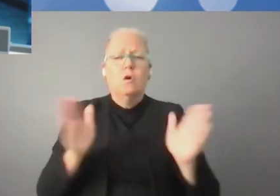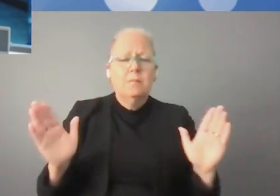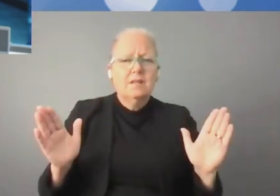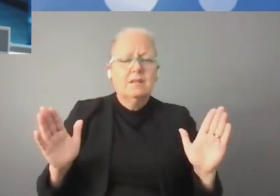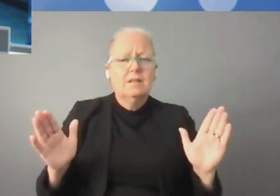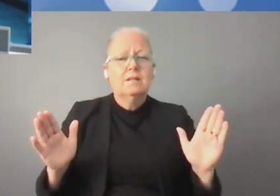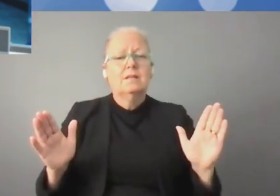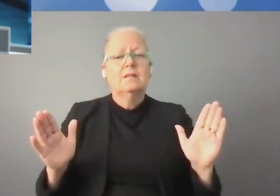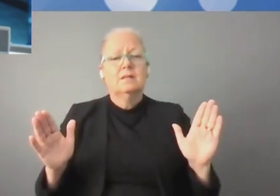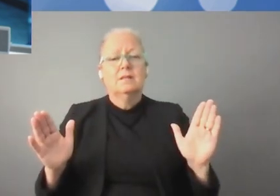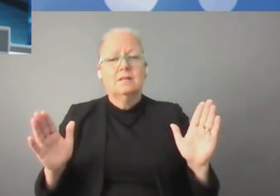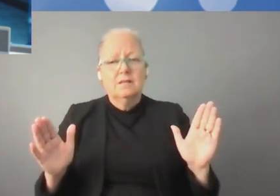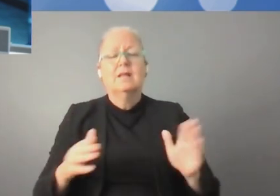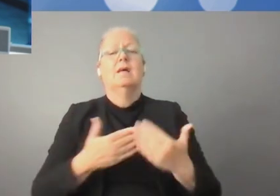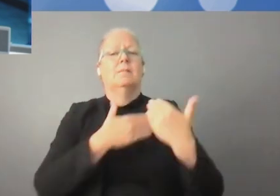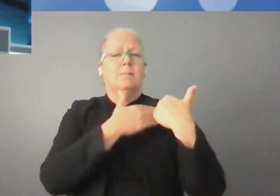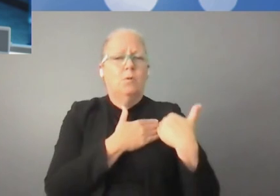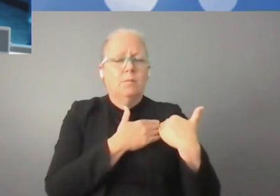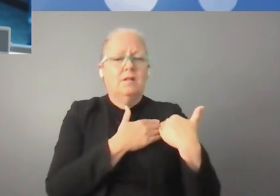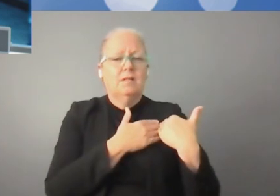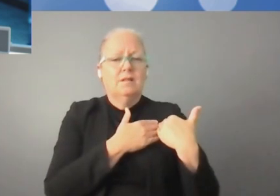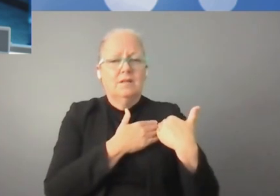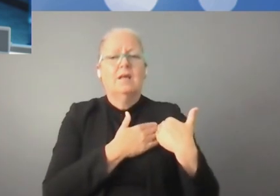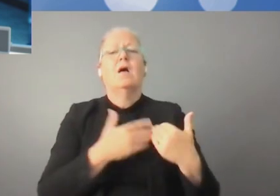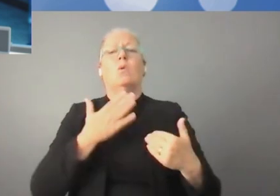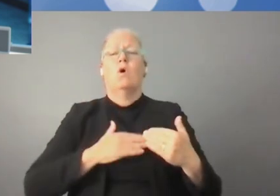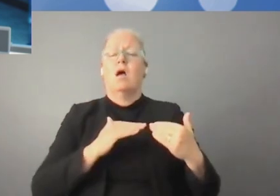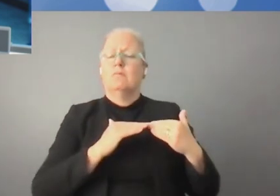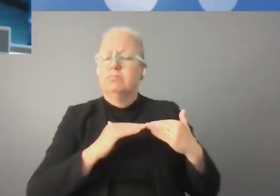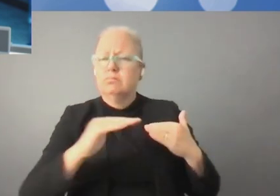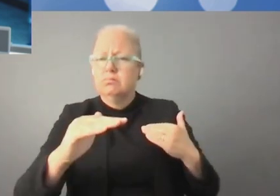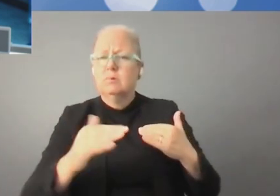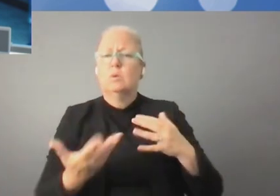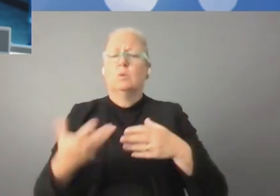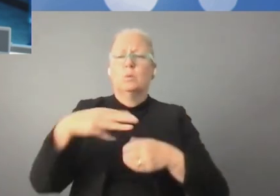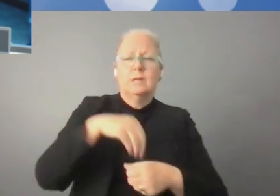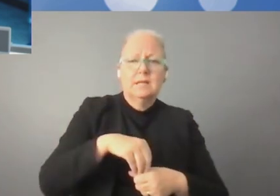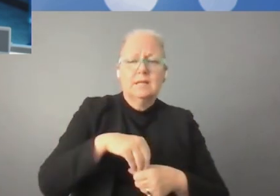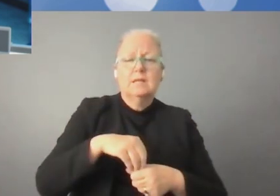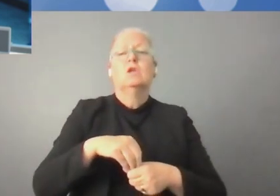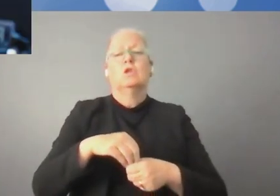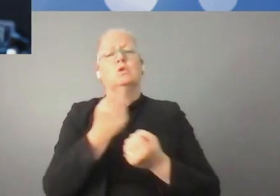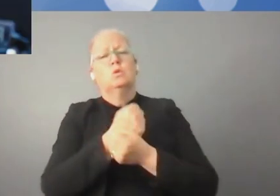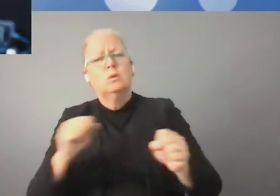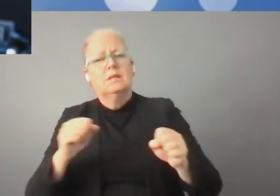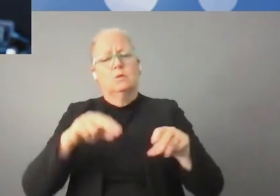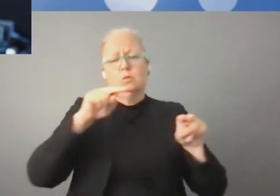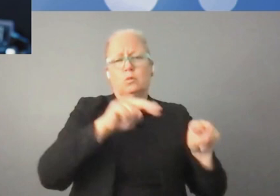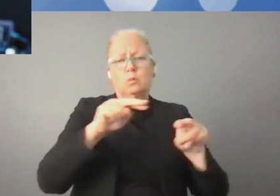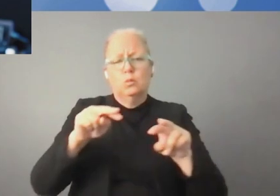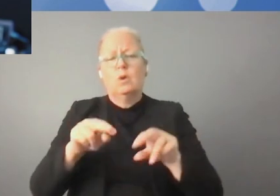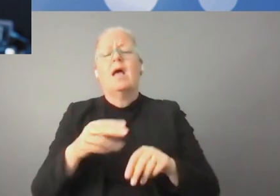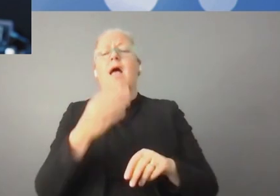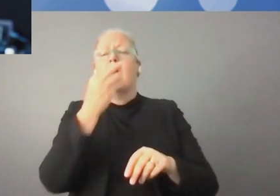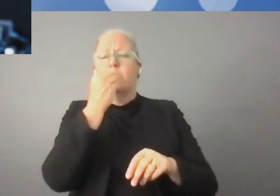cadre de ce code, on souligne les valeurs telles la transparence, l'infaillibilité, l'inclusion